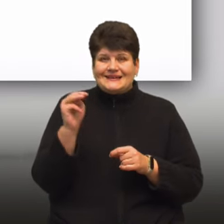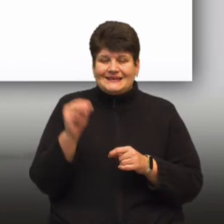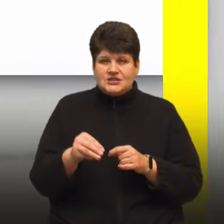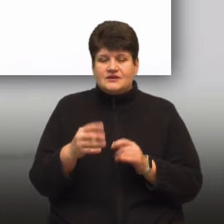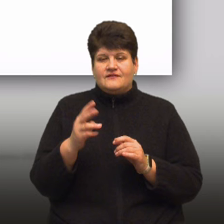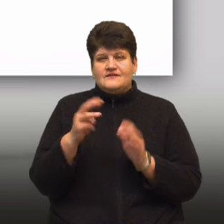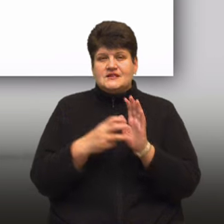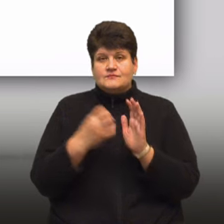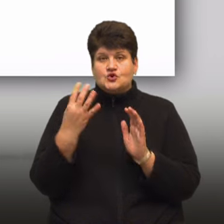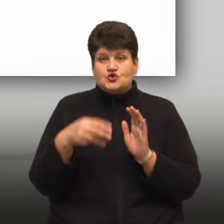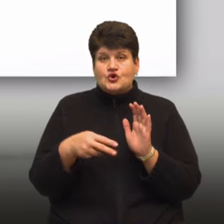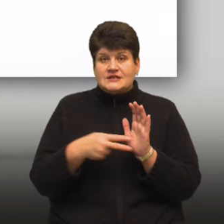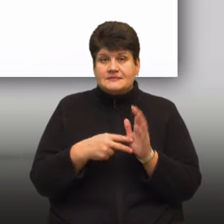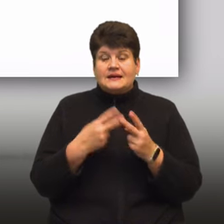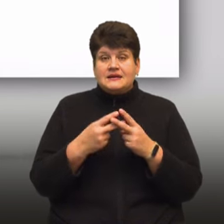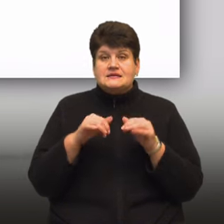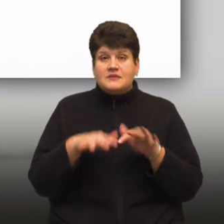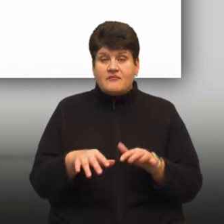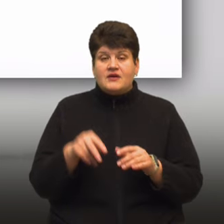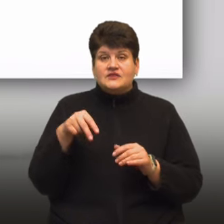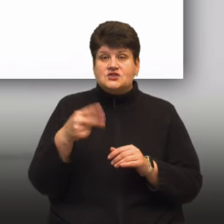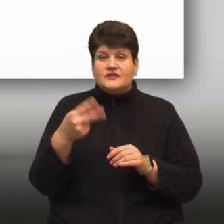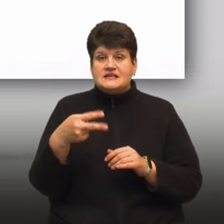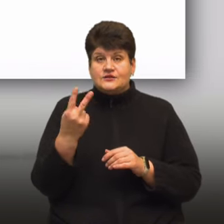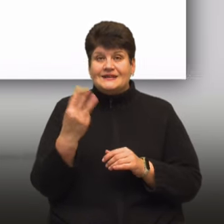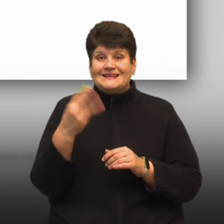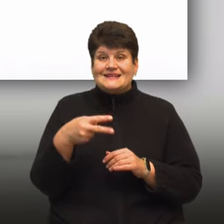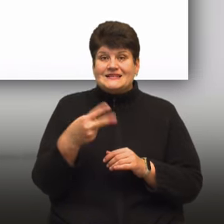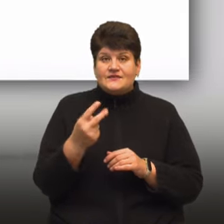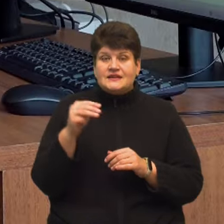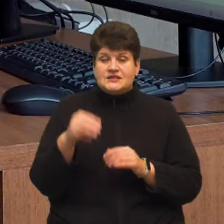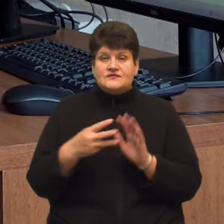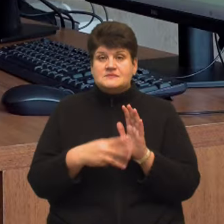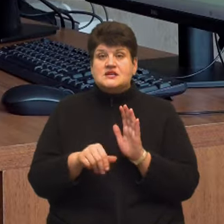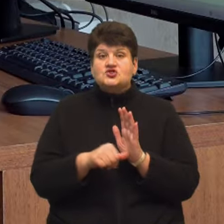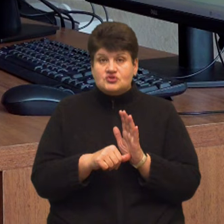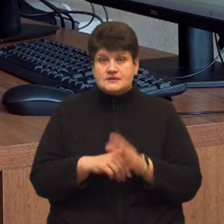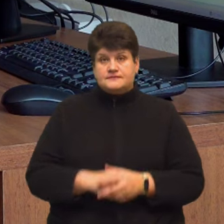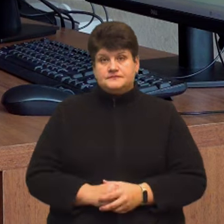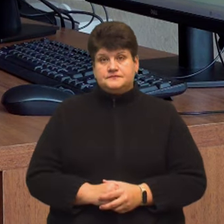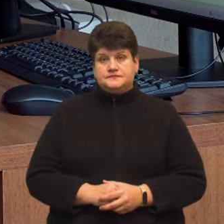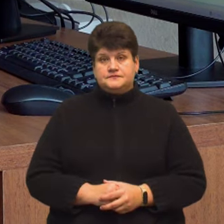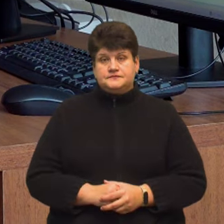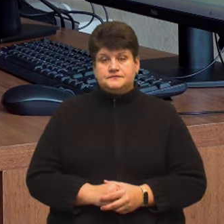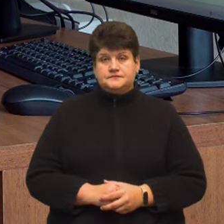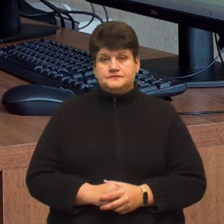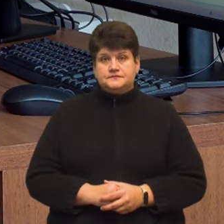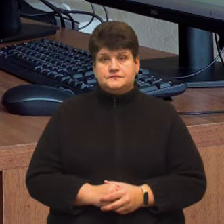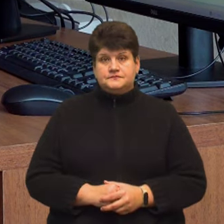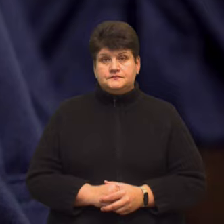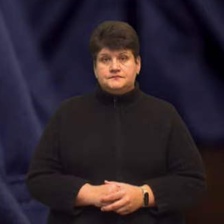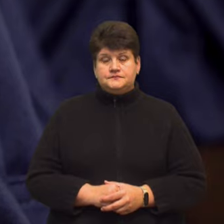кримінальних справ, а в 2022 – 32 тисячі Богдана Савицька, Андрій Бодак, Оксана Галіяш.